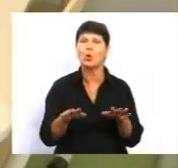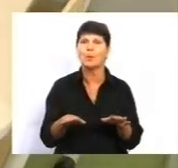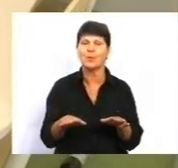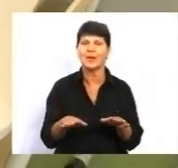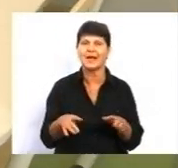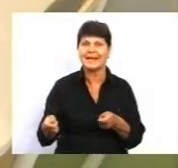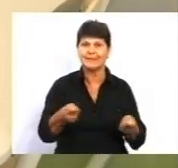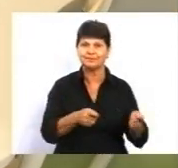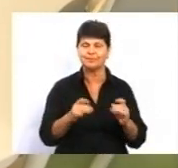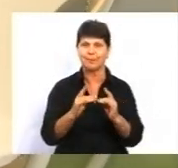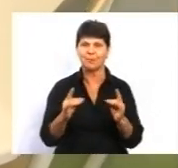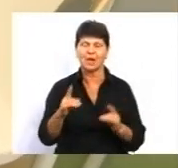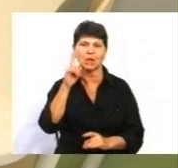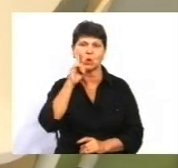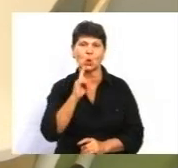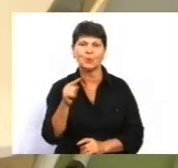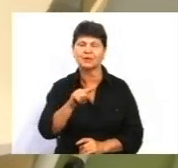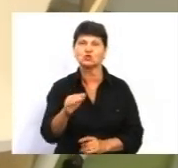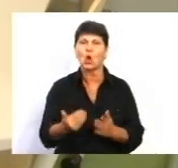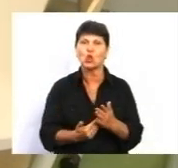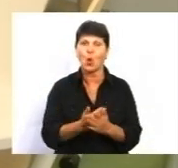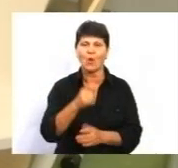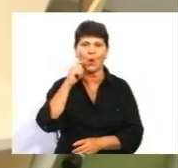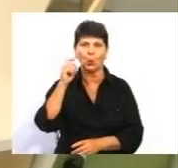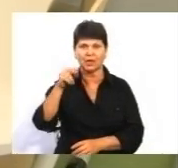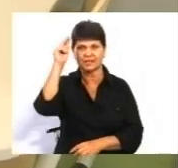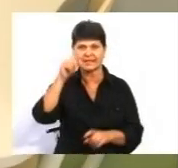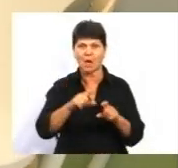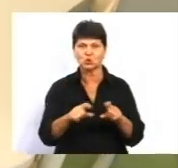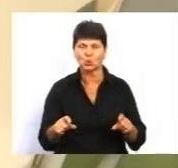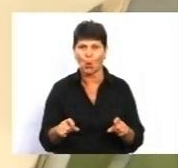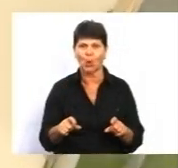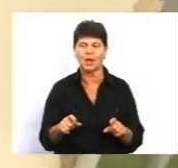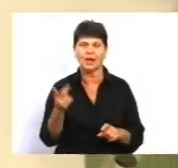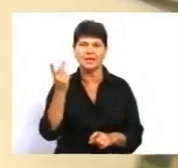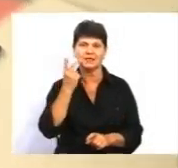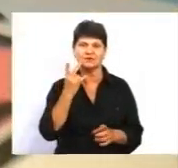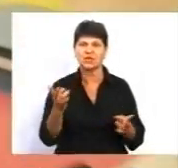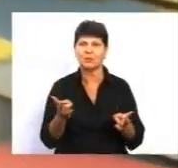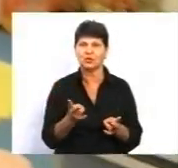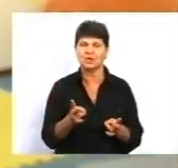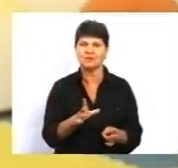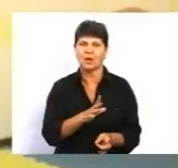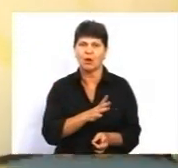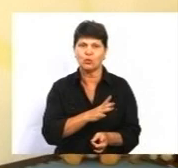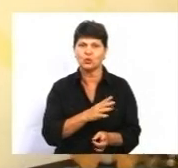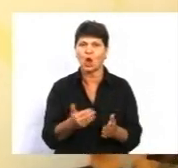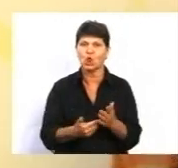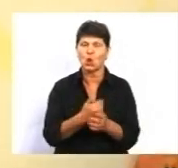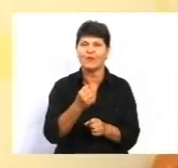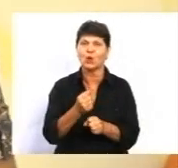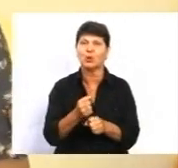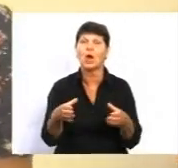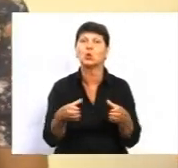Це дуже добре з тим, що в новій українській школі завжди потрібна бути групова робота, щоб дітки вміли